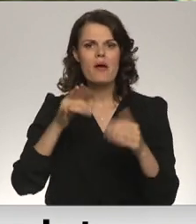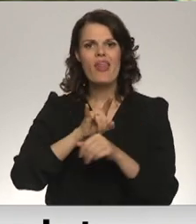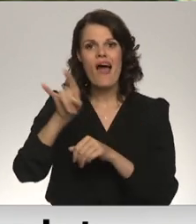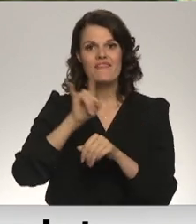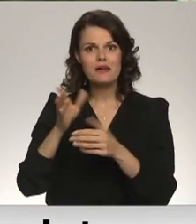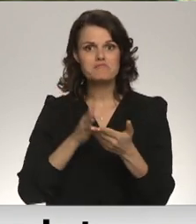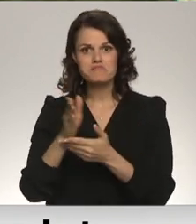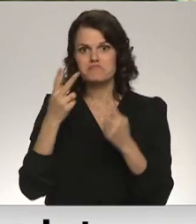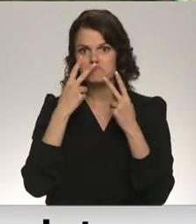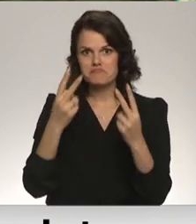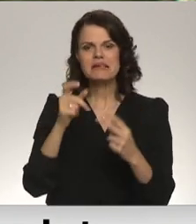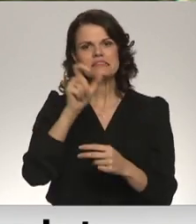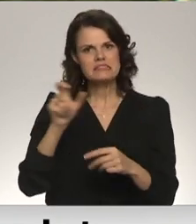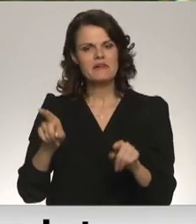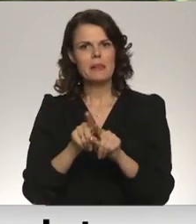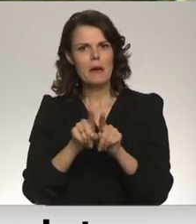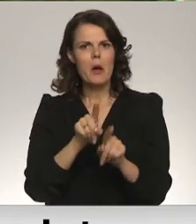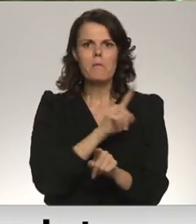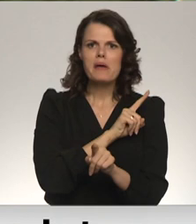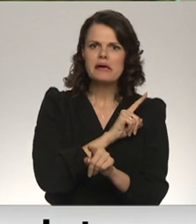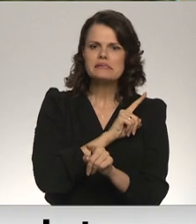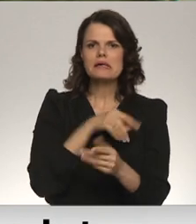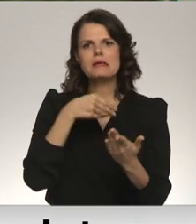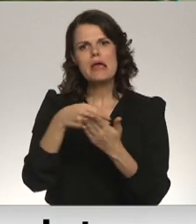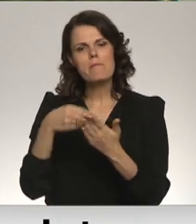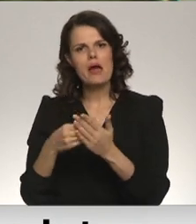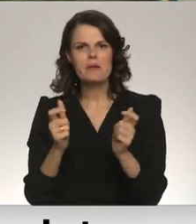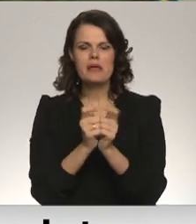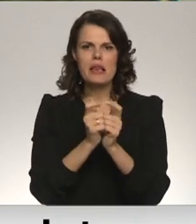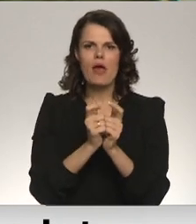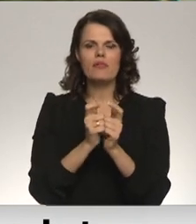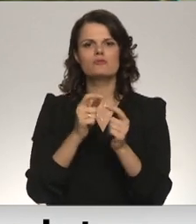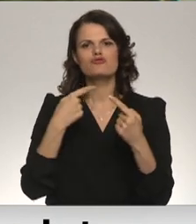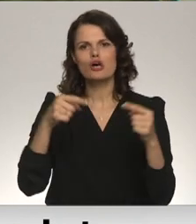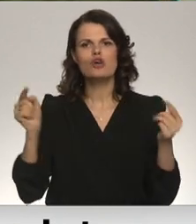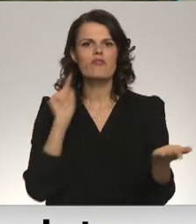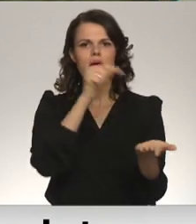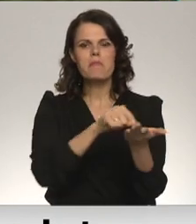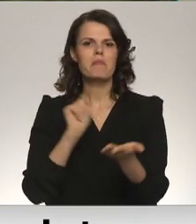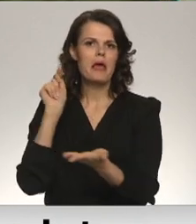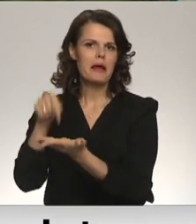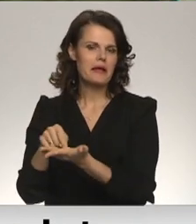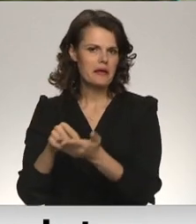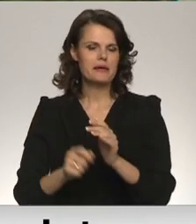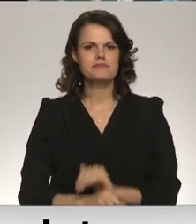nozara novēro cilvēku piesardzību, iegādājoties biļetes uz dažādiem galvmērķiem. Plašāk stāst Kārlis Miksauns.